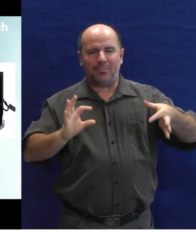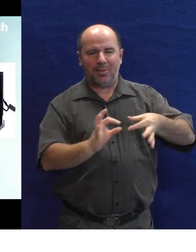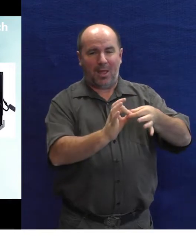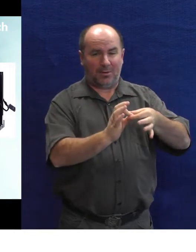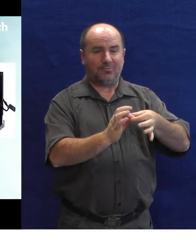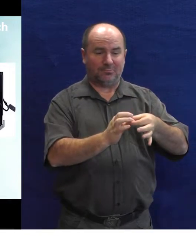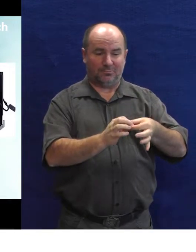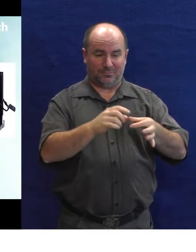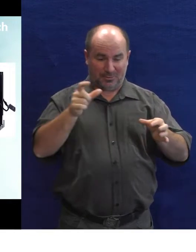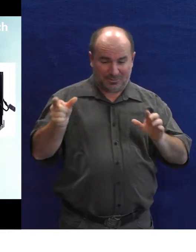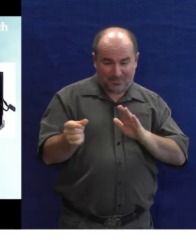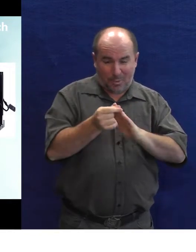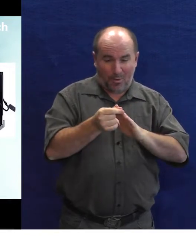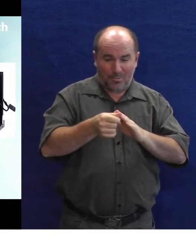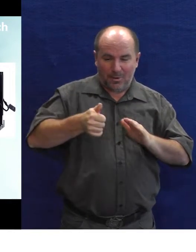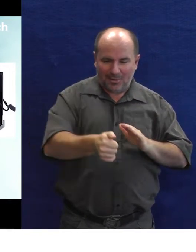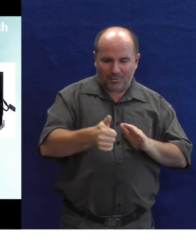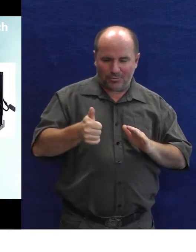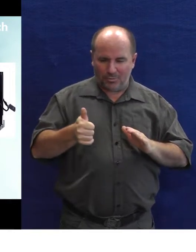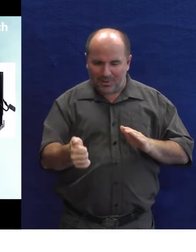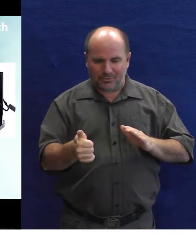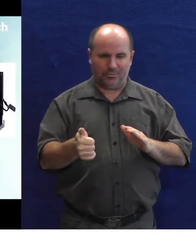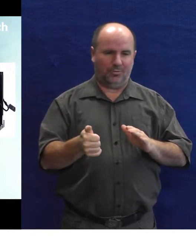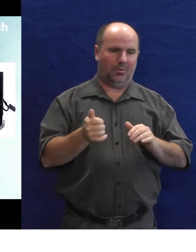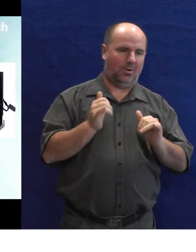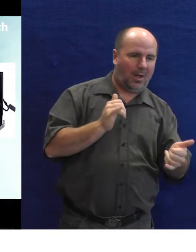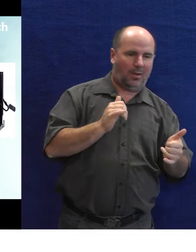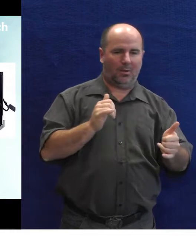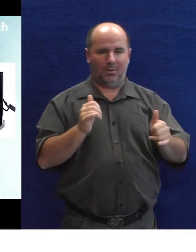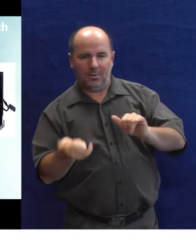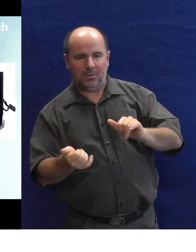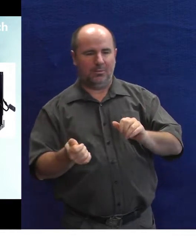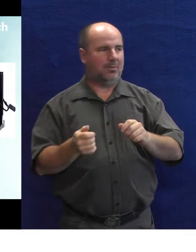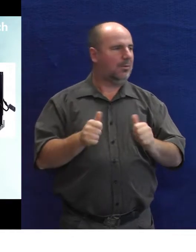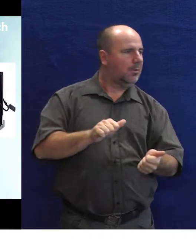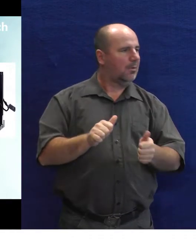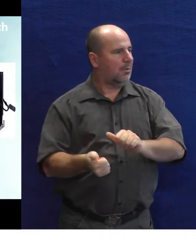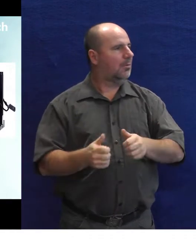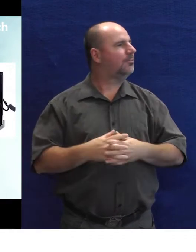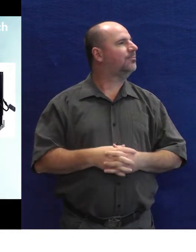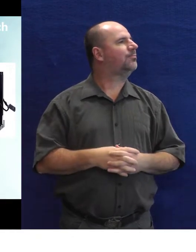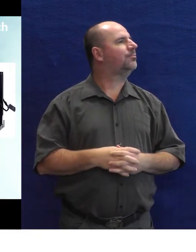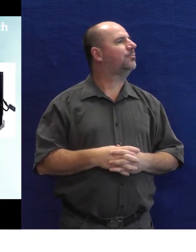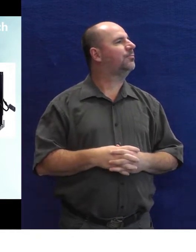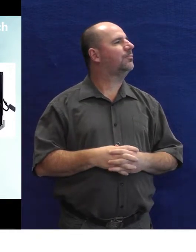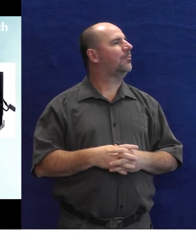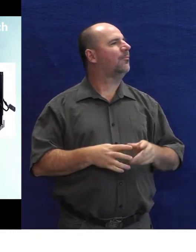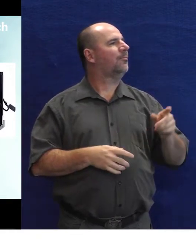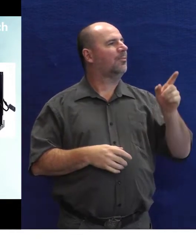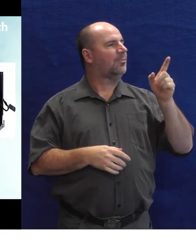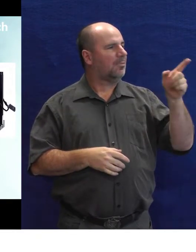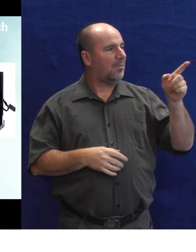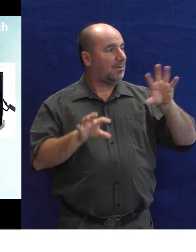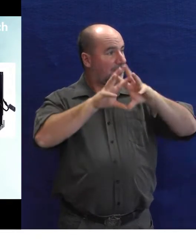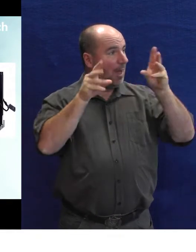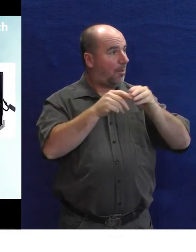adaptér. Tak tam můžu připojit dvě tlačítka a tím ovládat počítač třeba podobně, jak právě ten Stephen Hawking. Tady už je to